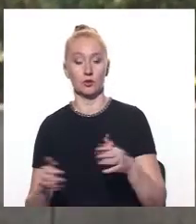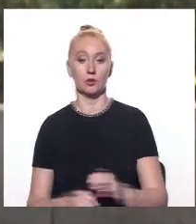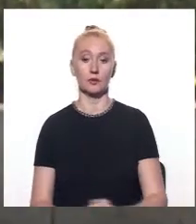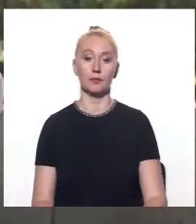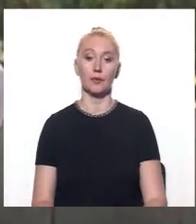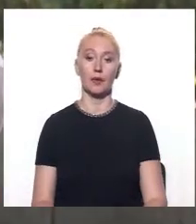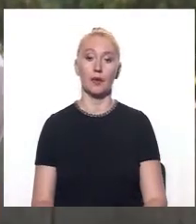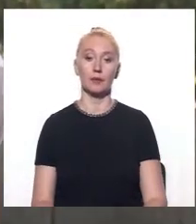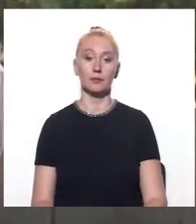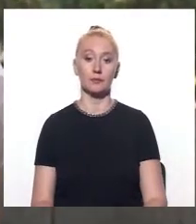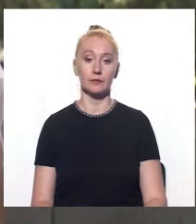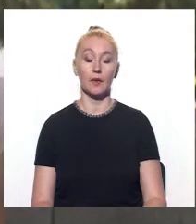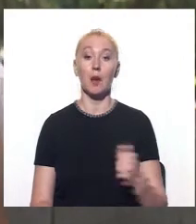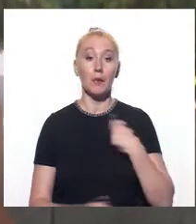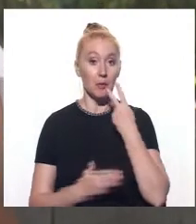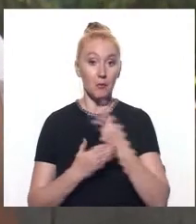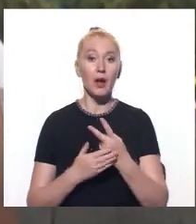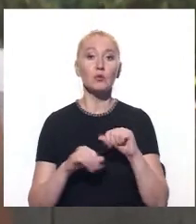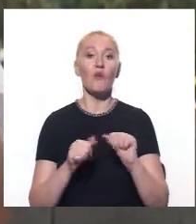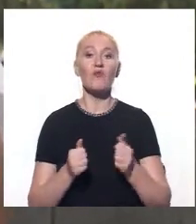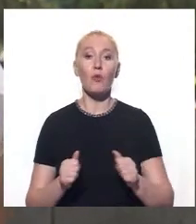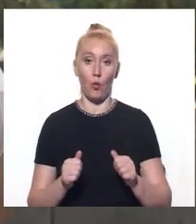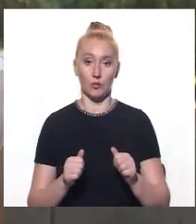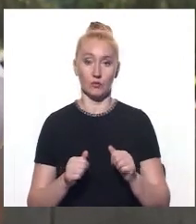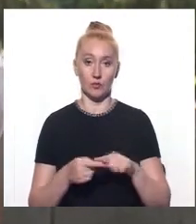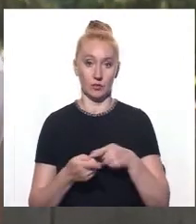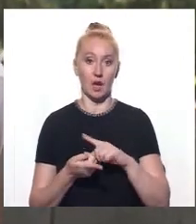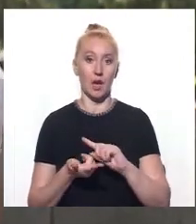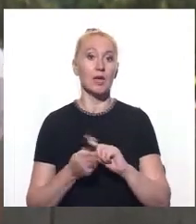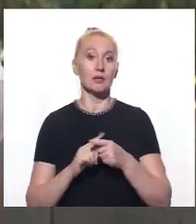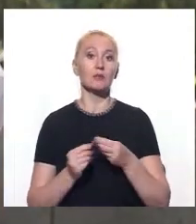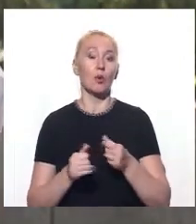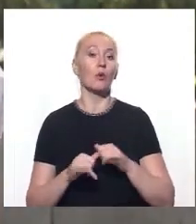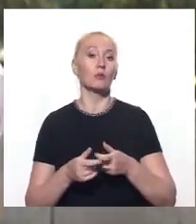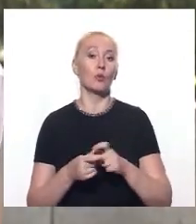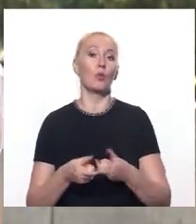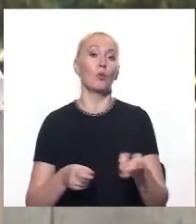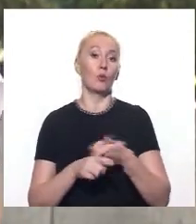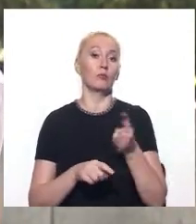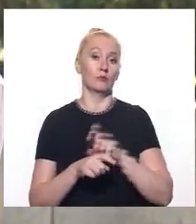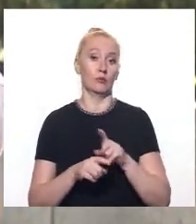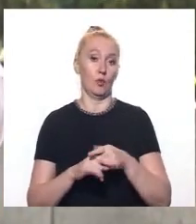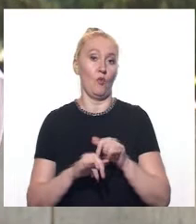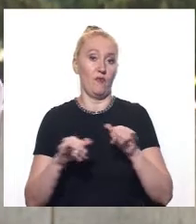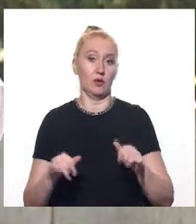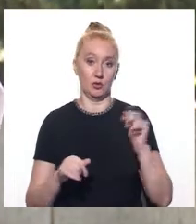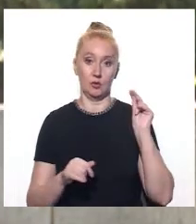бачимо формулу індикативу, вона не враховує зовсім ніяких